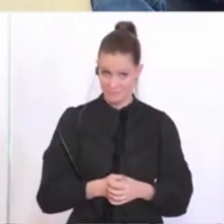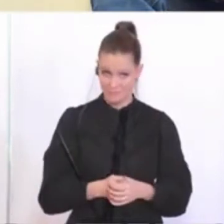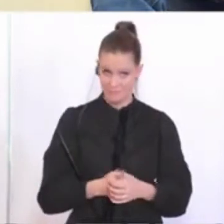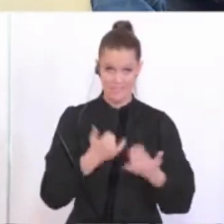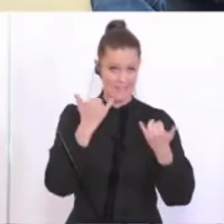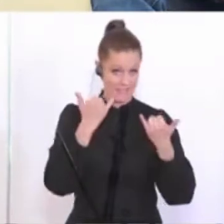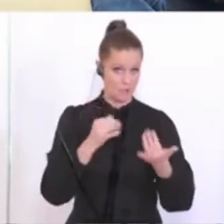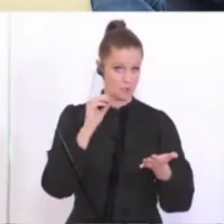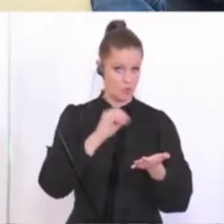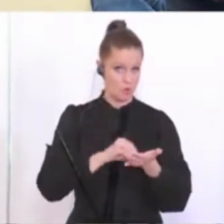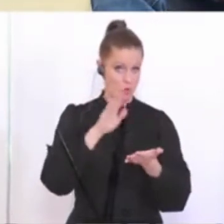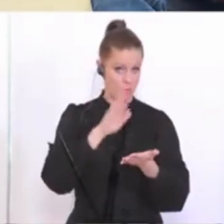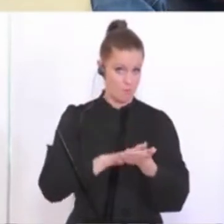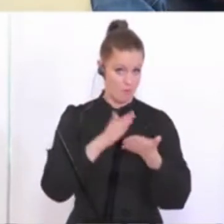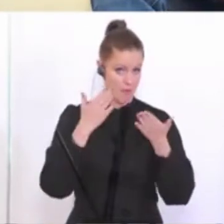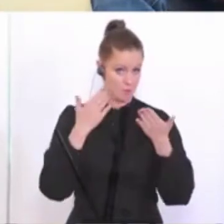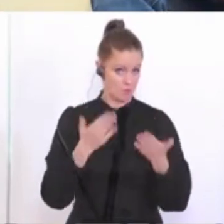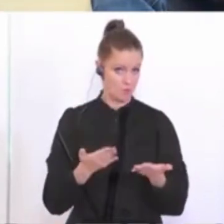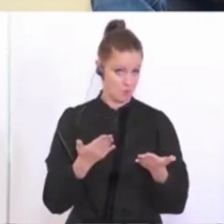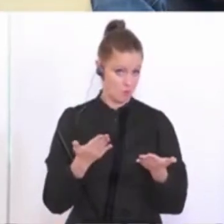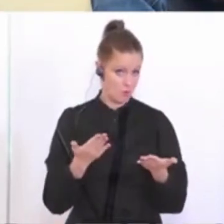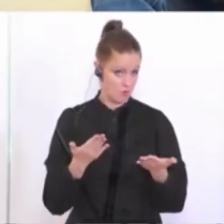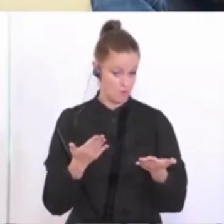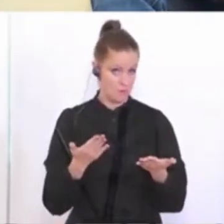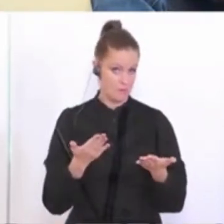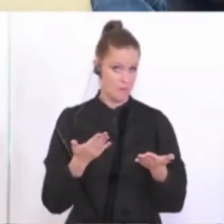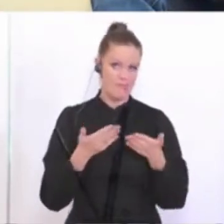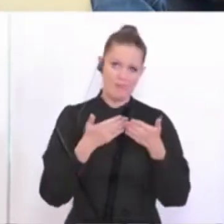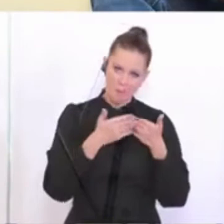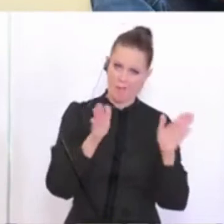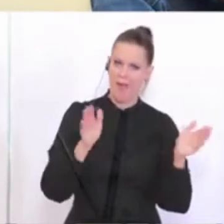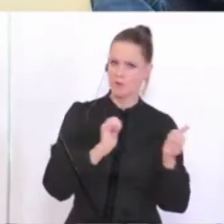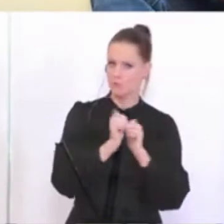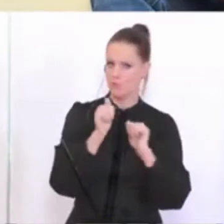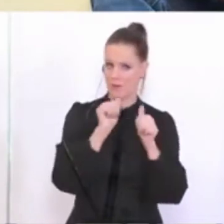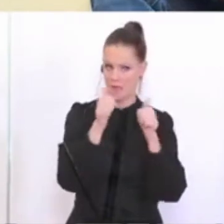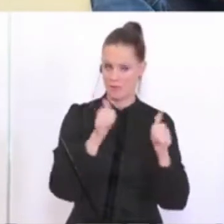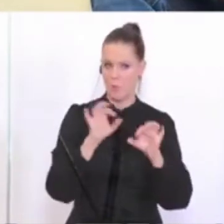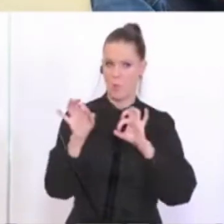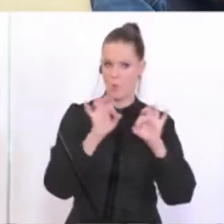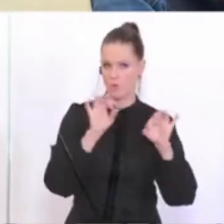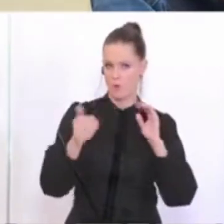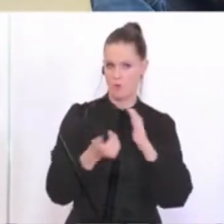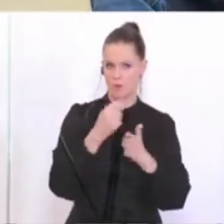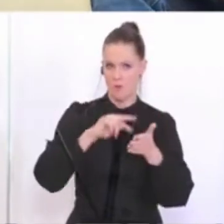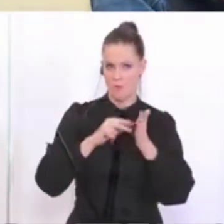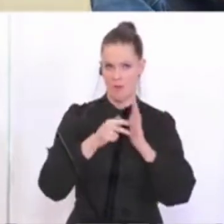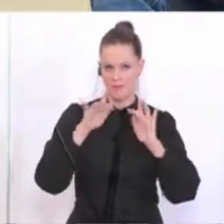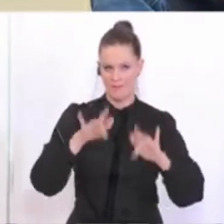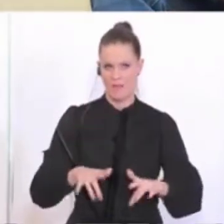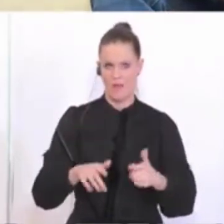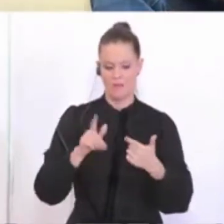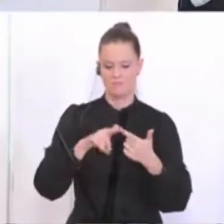das nach wie vor jetzt für die breiteren Sportarten so oder gibt es da einen neuen Plan? Zum letzten